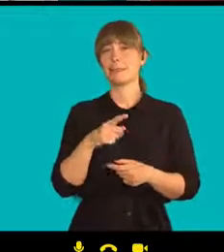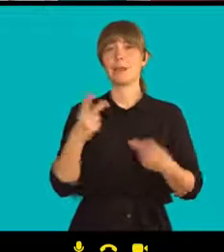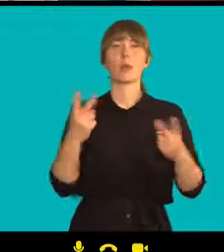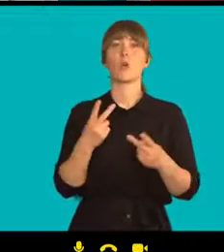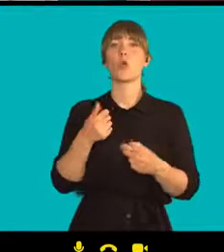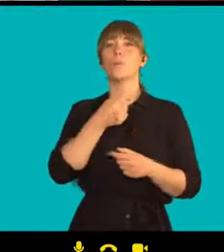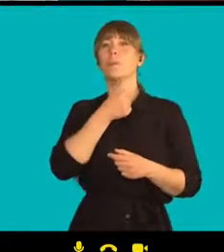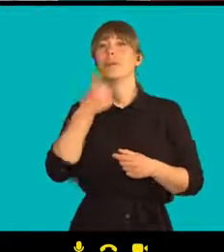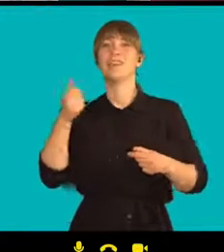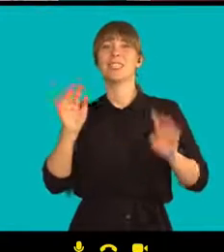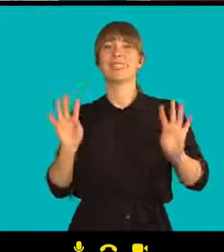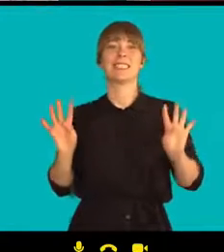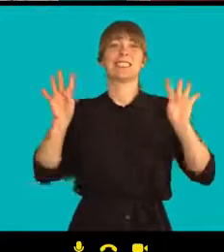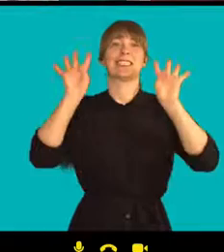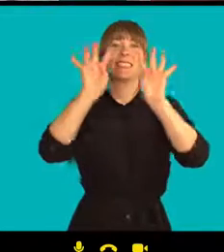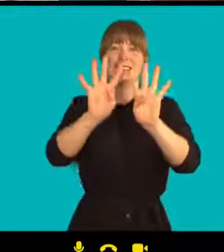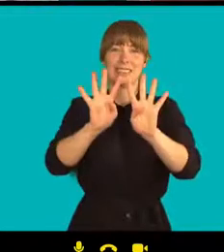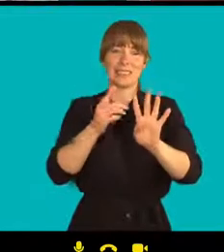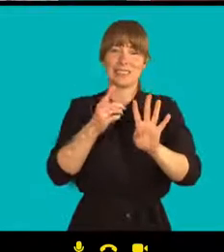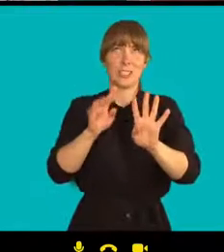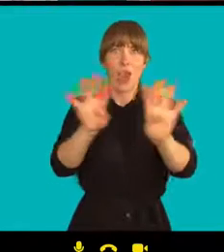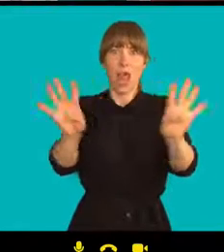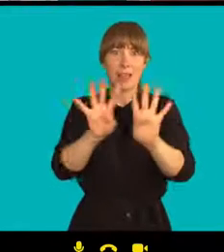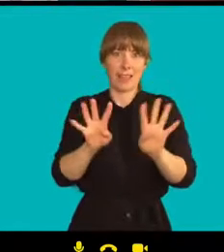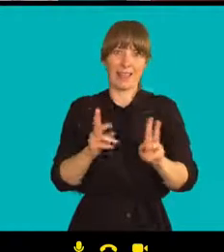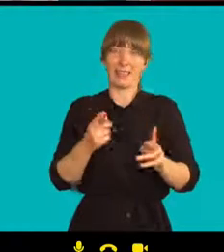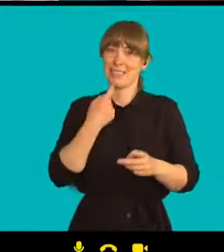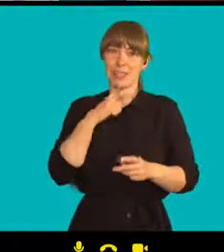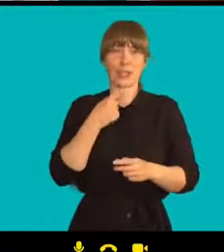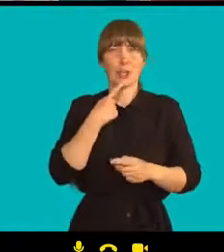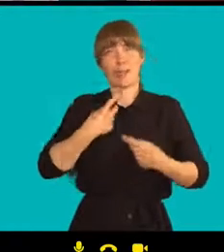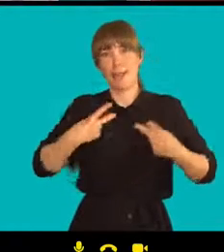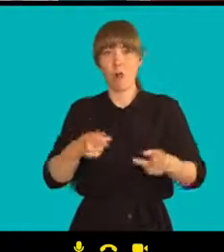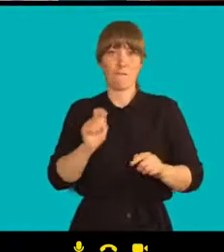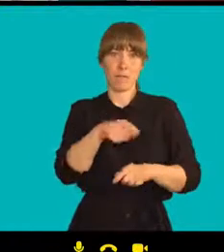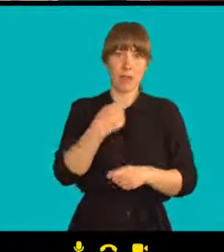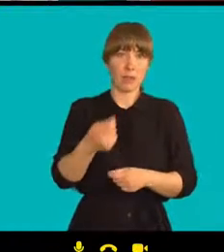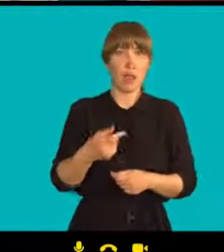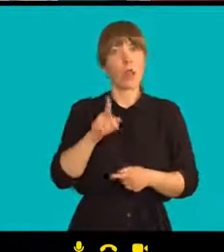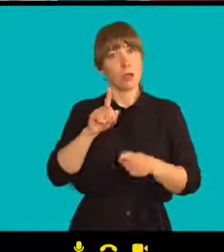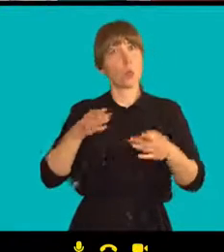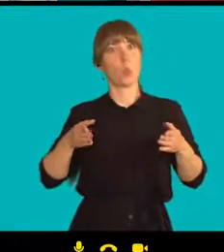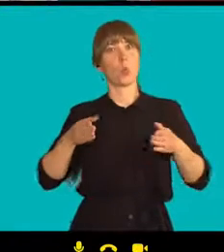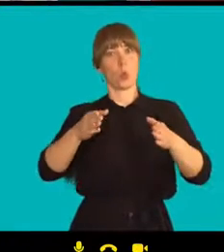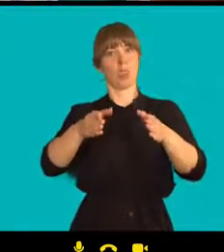že byli v první linii, to není válka, ale byli v furicích.